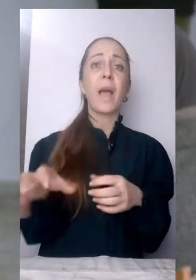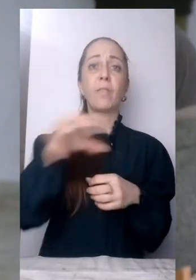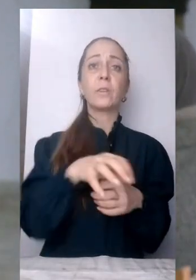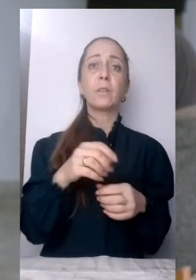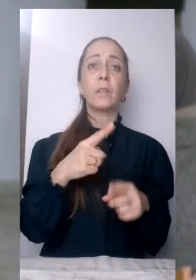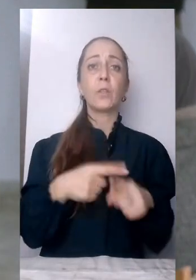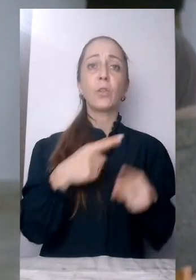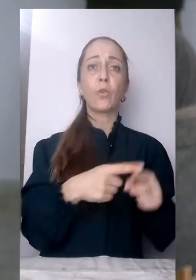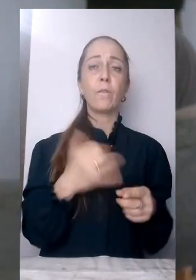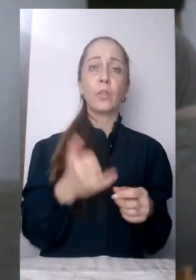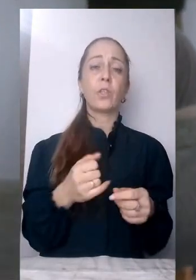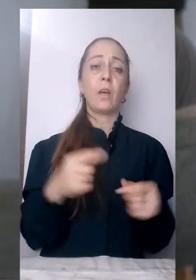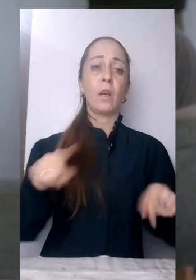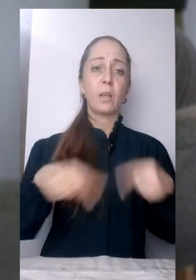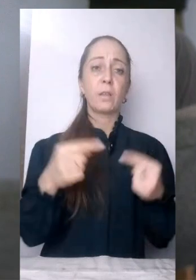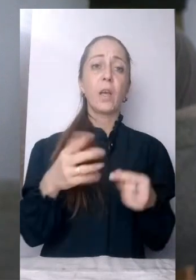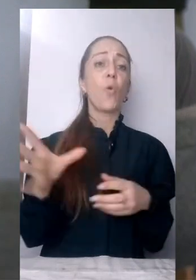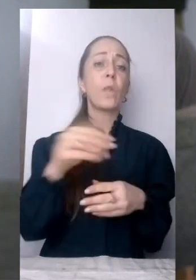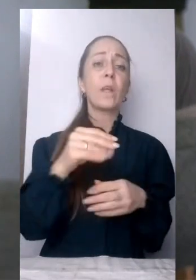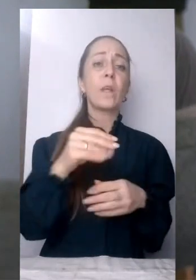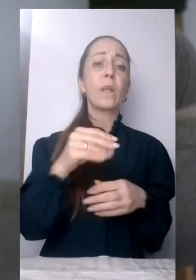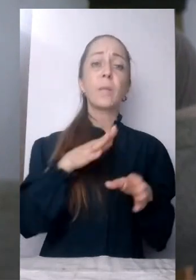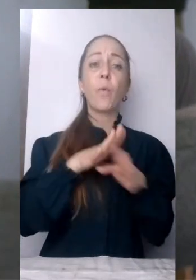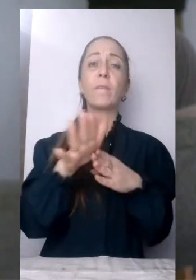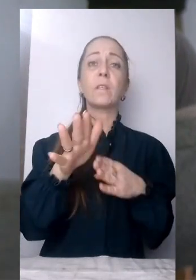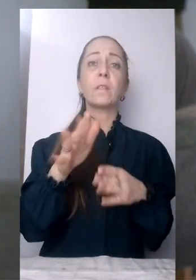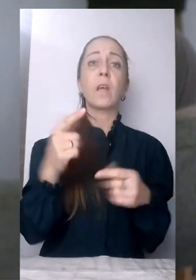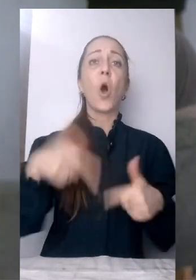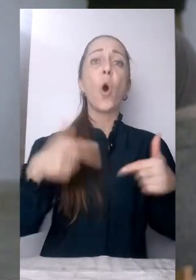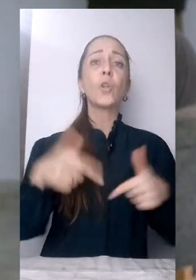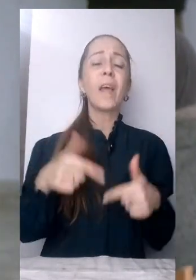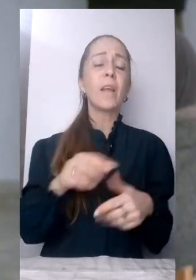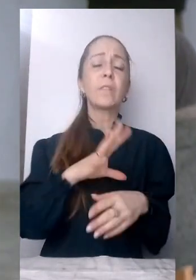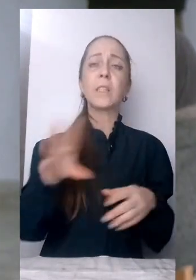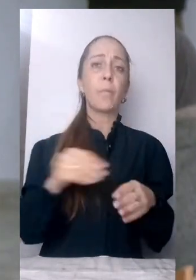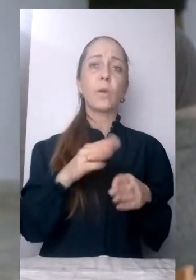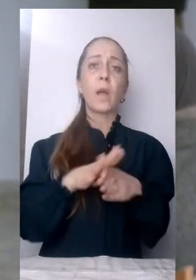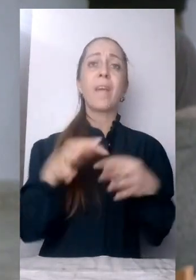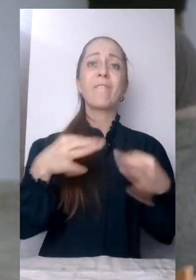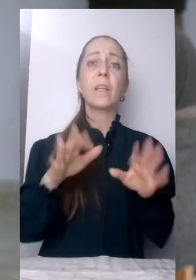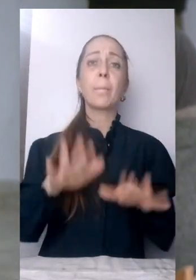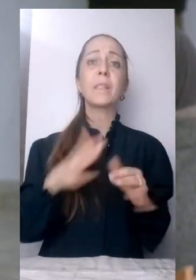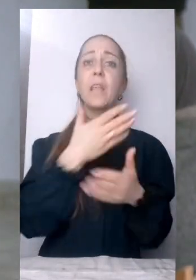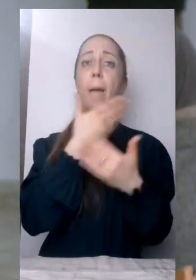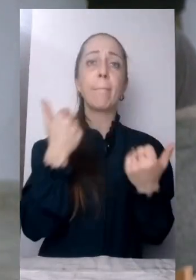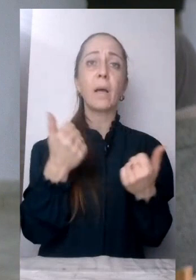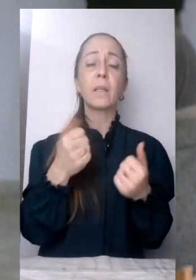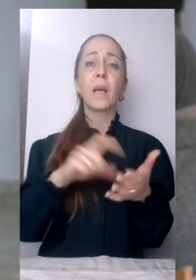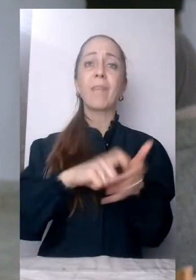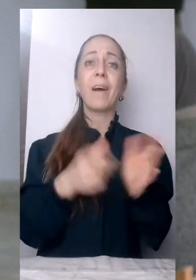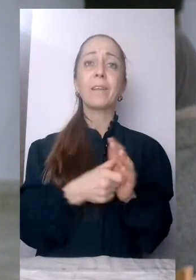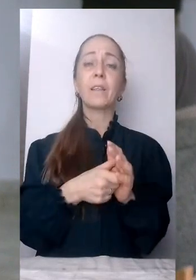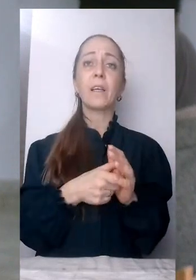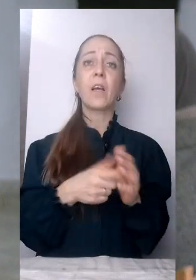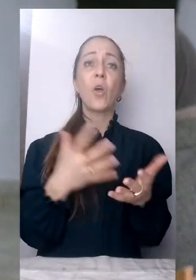забиті всі готелі, місць вільних немає, квартиру зняти дуже складно,